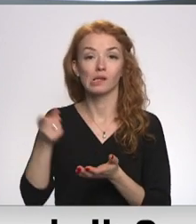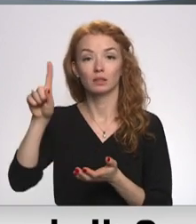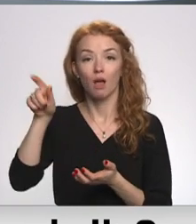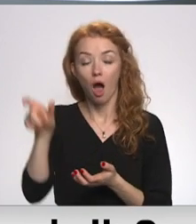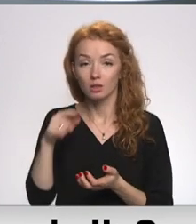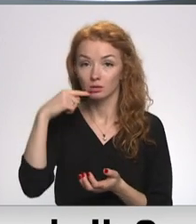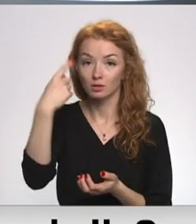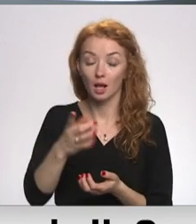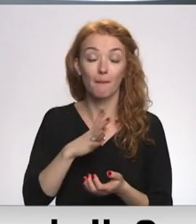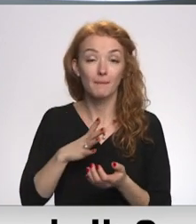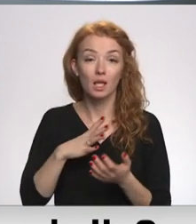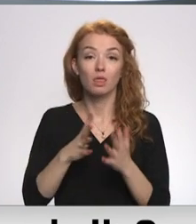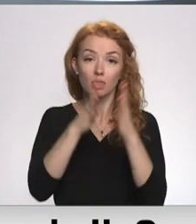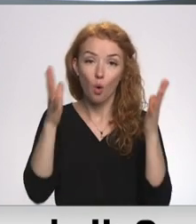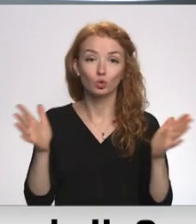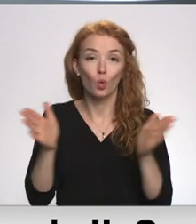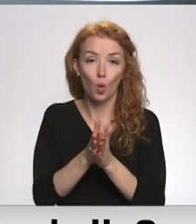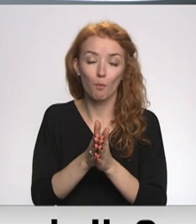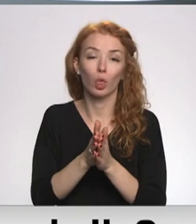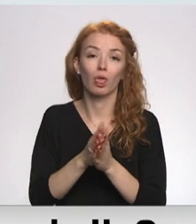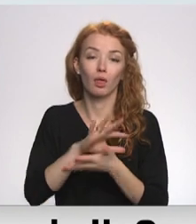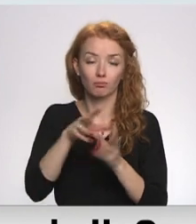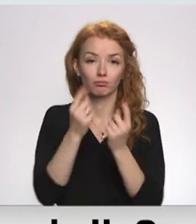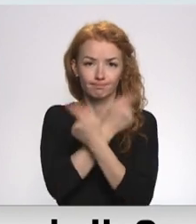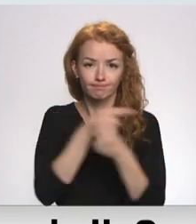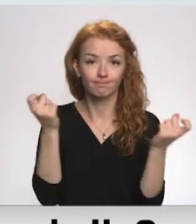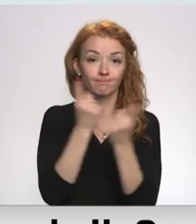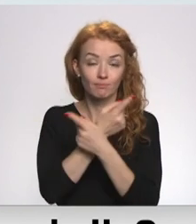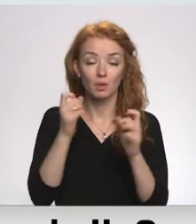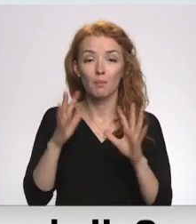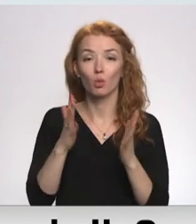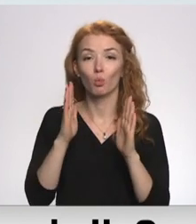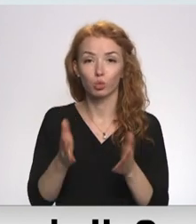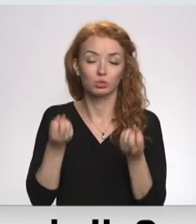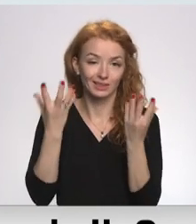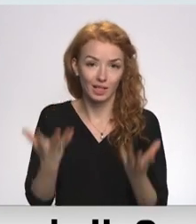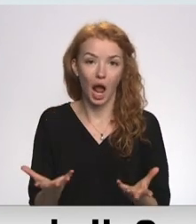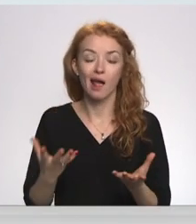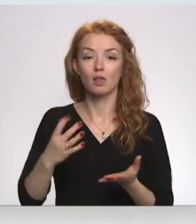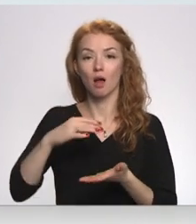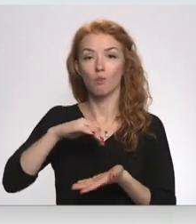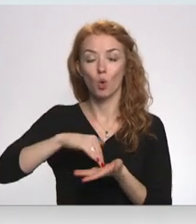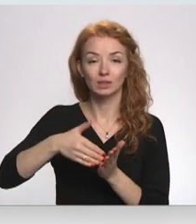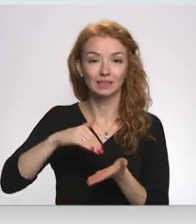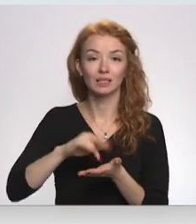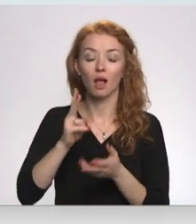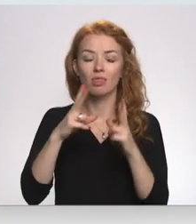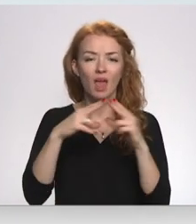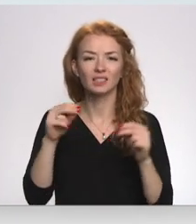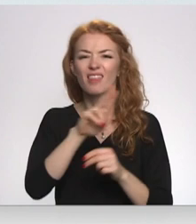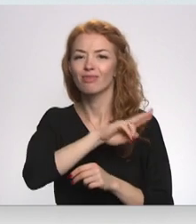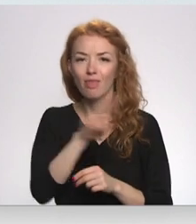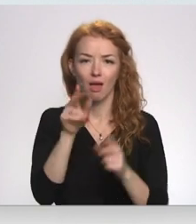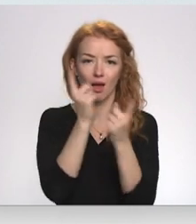NATO padomas paziņojumi, bet principā būs skaidra pozīcija par to, ka NATO neatzīst un